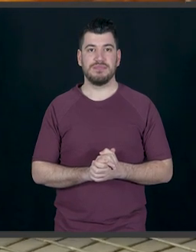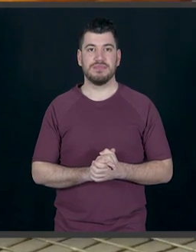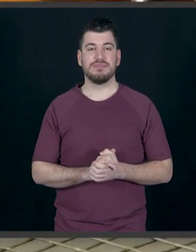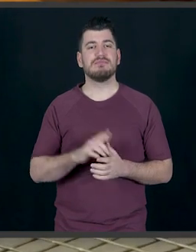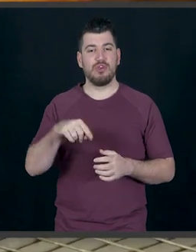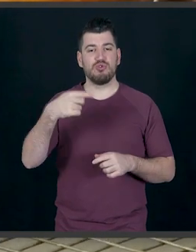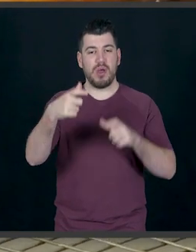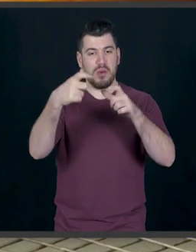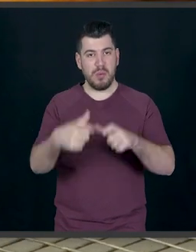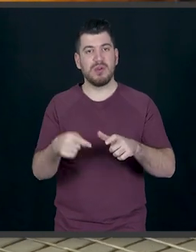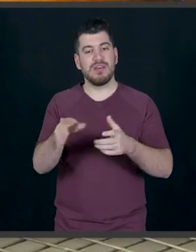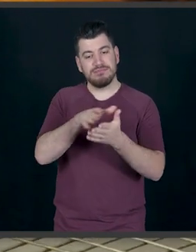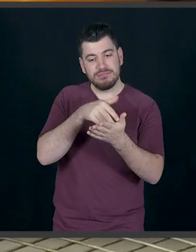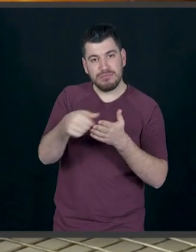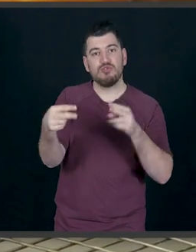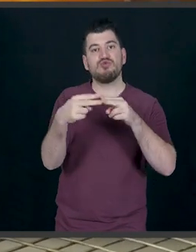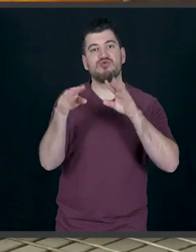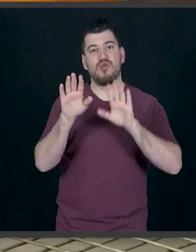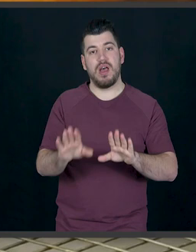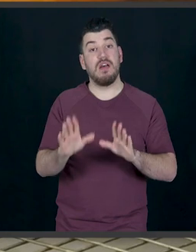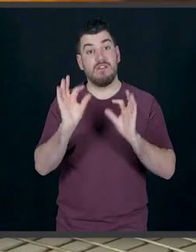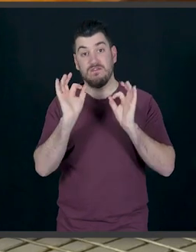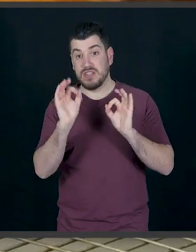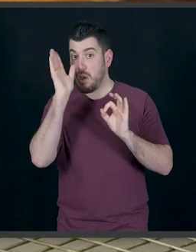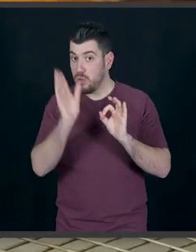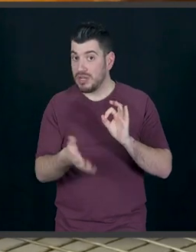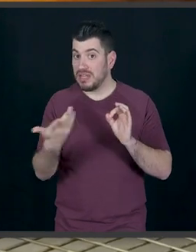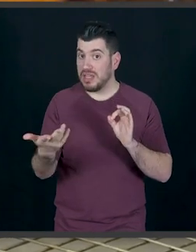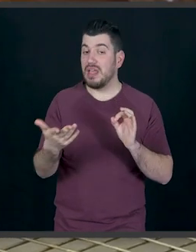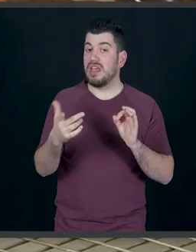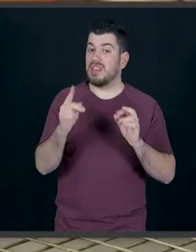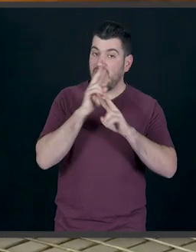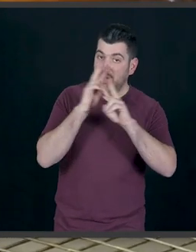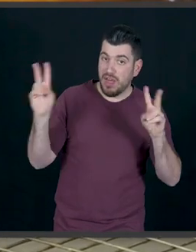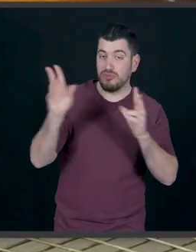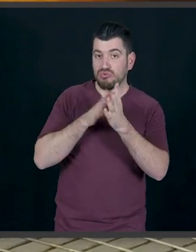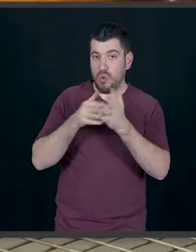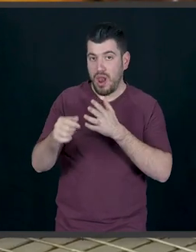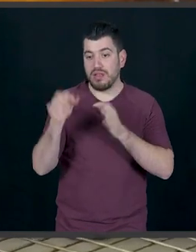γλάσο σοκολάφις. Βέβαια, μπορείτε να λιώσετε και καθαρίσω πολλά τώρα να βάλετε από πάνω.